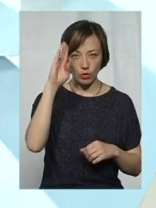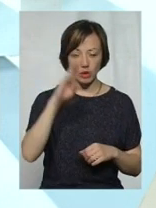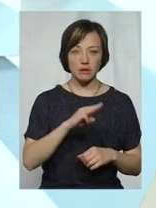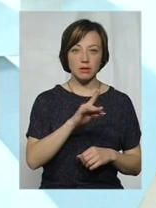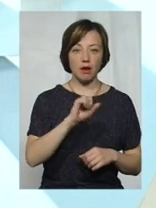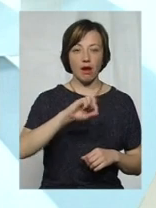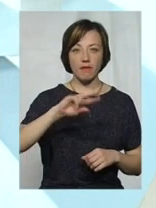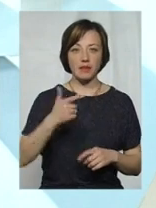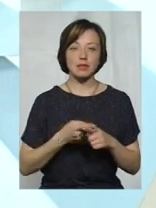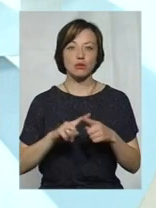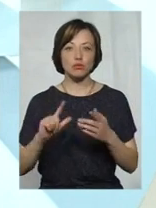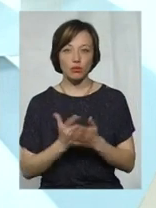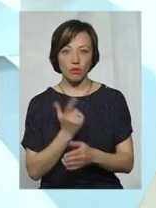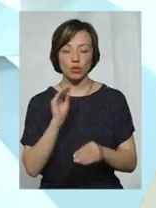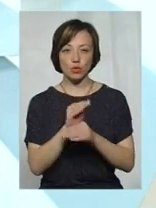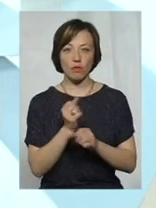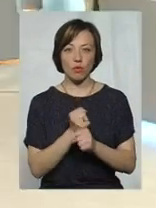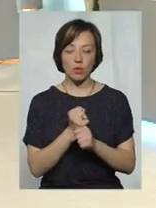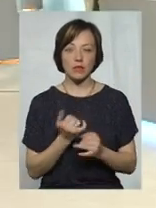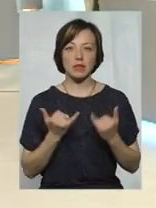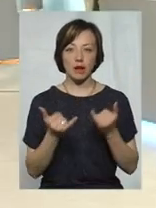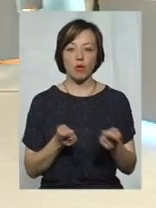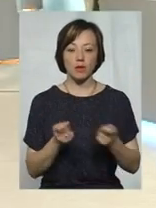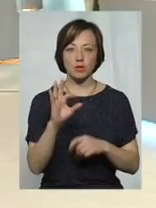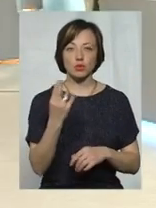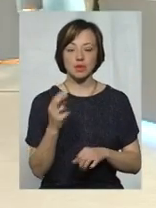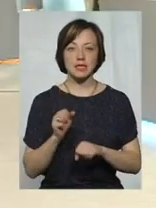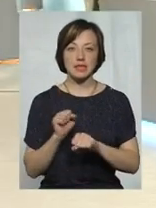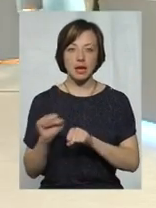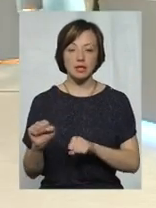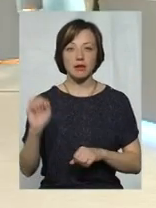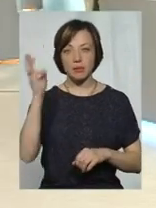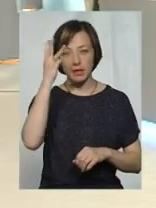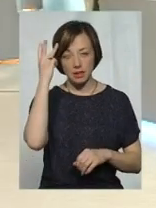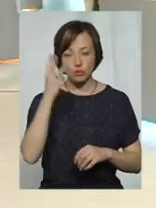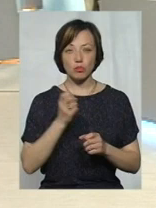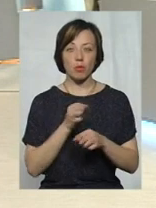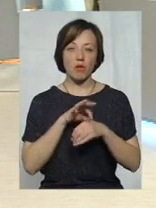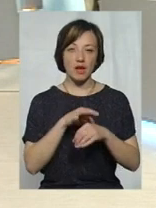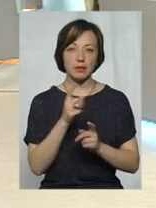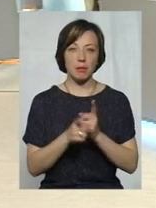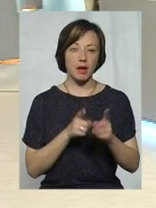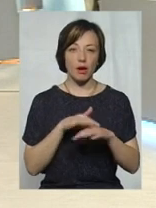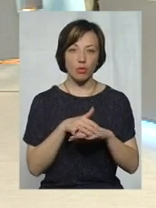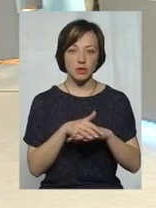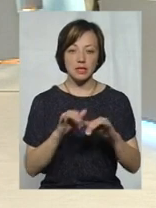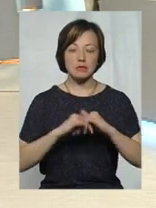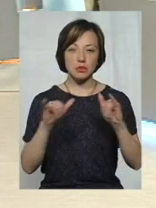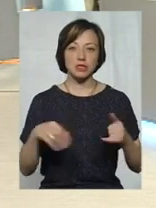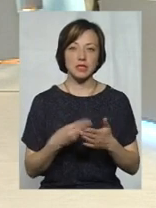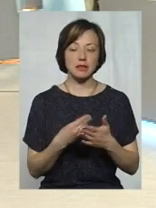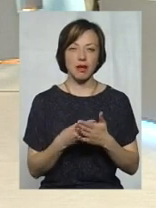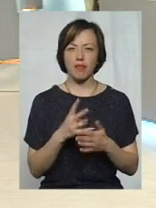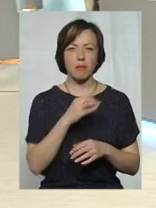12 травня, а це, знову ж таки, додаткова робота для управління соціального захисту міста Хмельницького, щоб провести перерахунки. Ну, збільшилася ціна